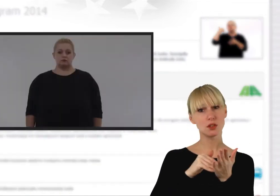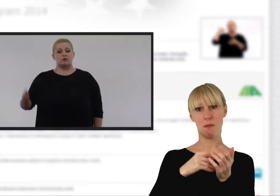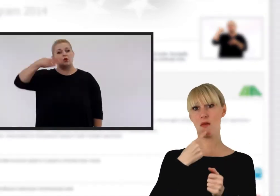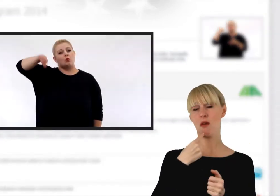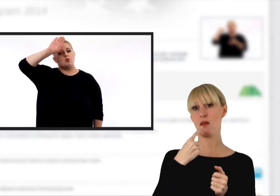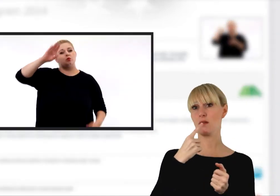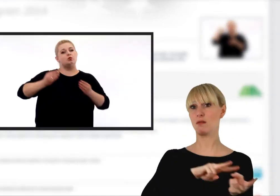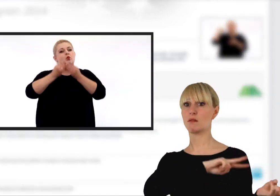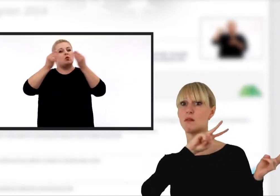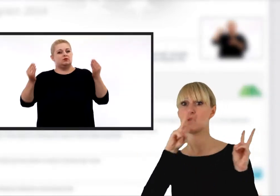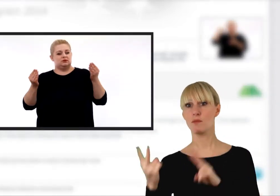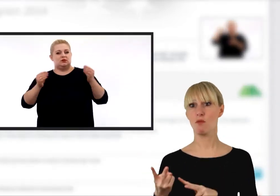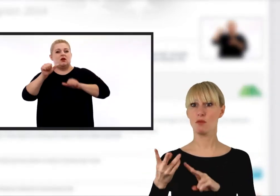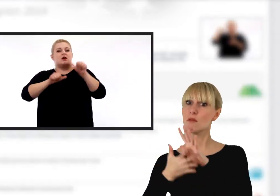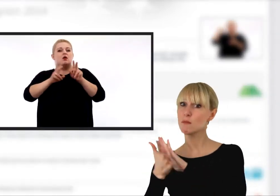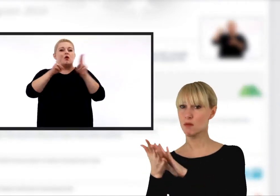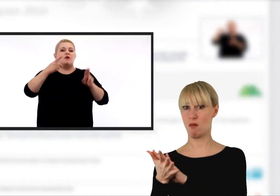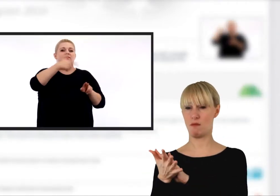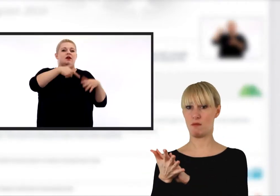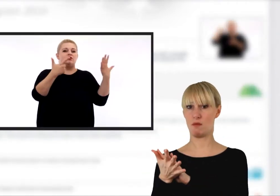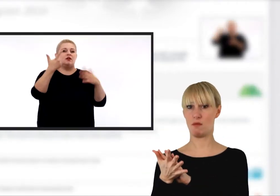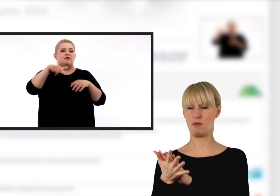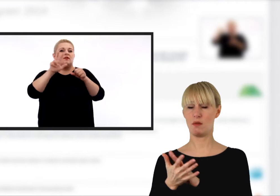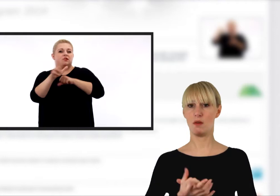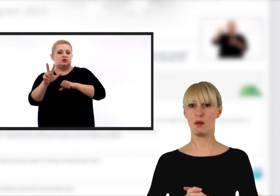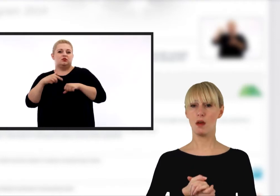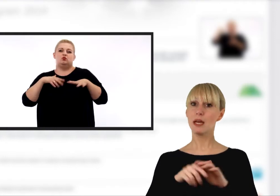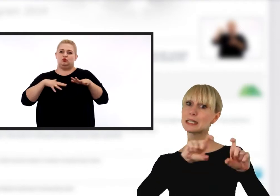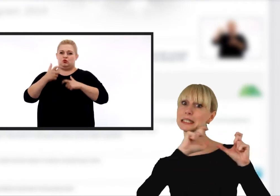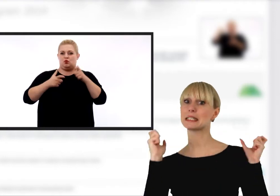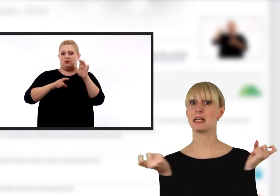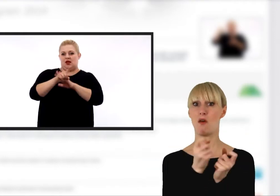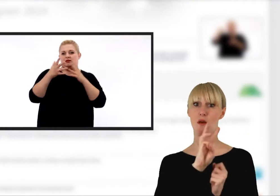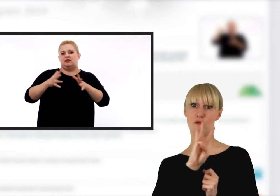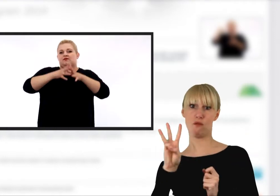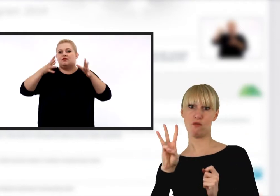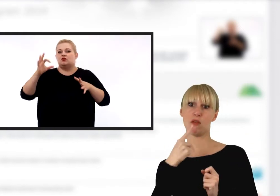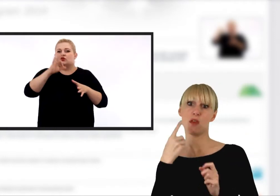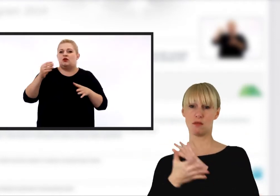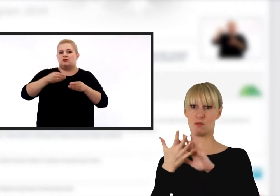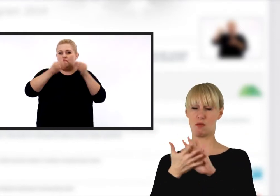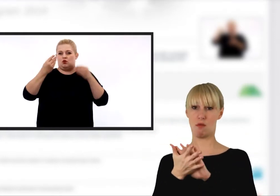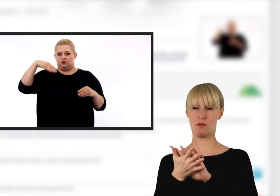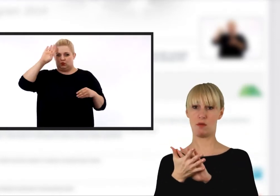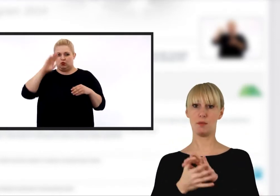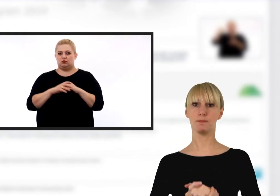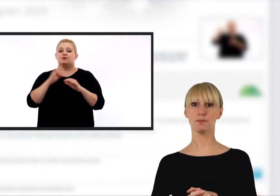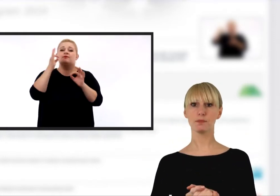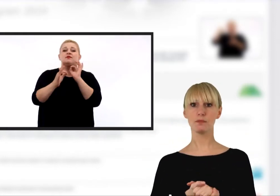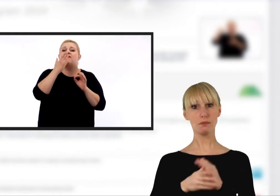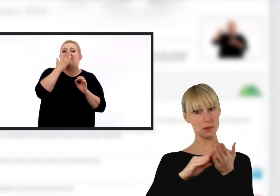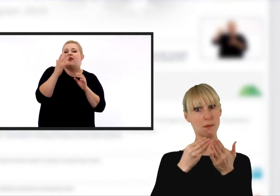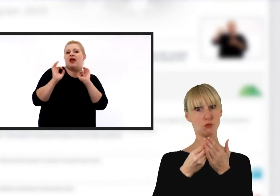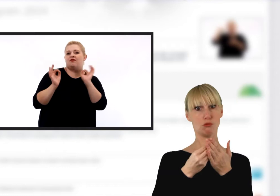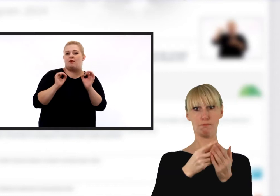zapewnić tłumaczenie zawierające całą treść strony w wersji języka